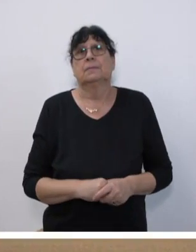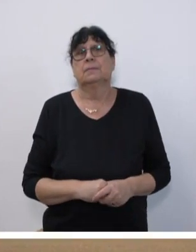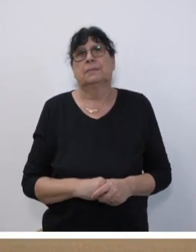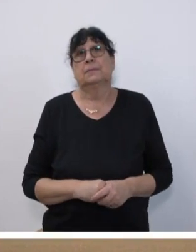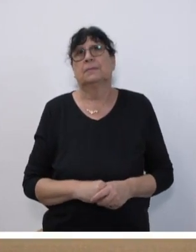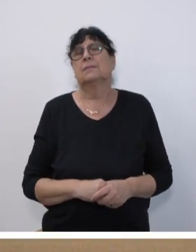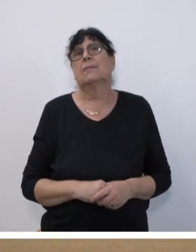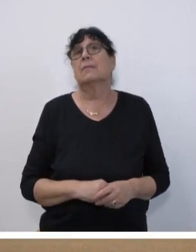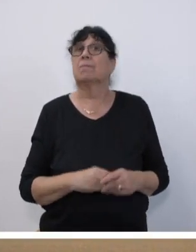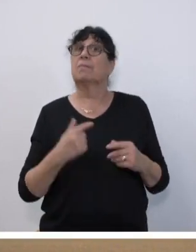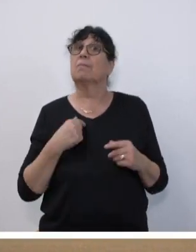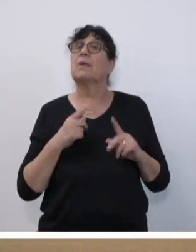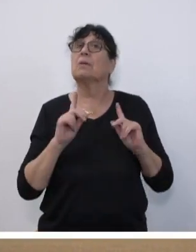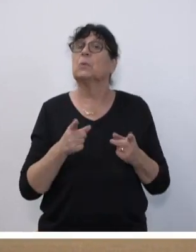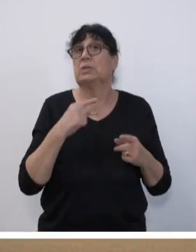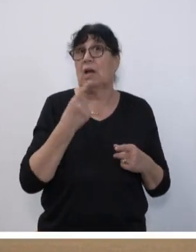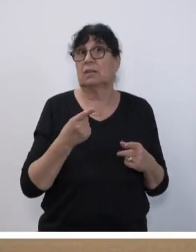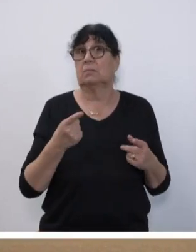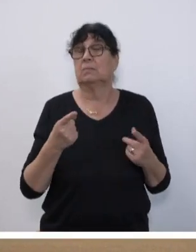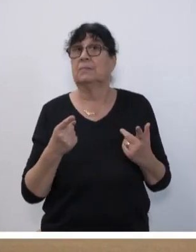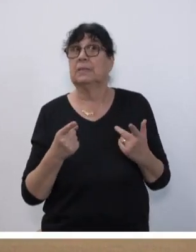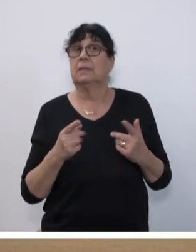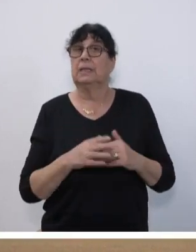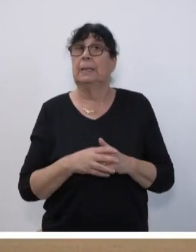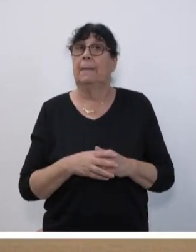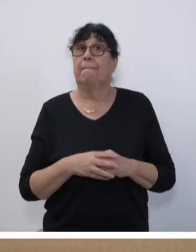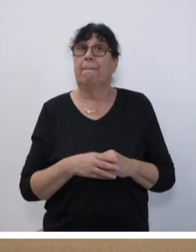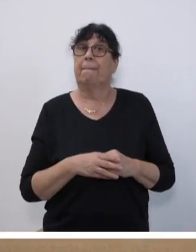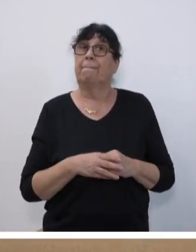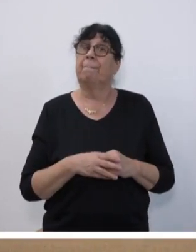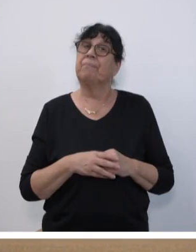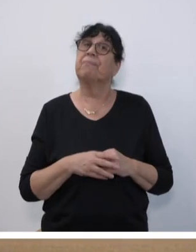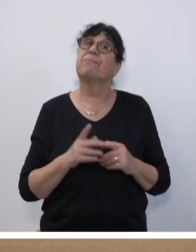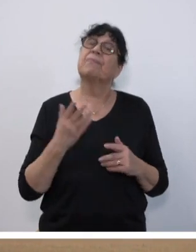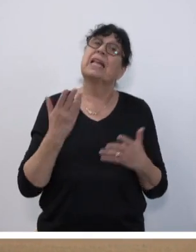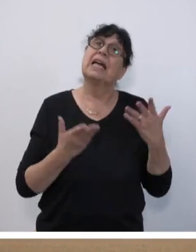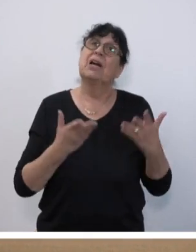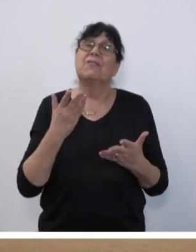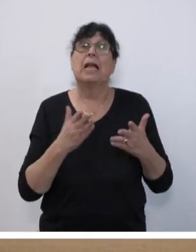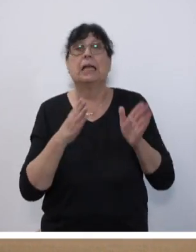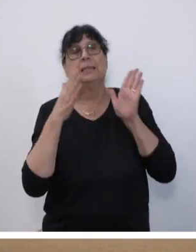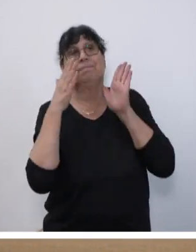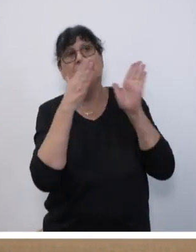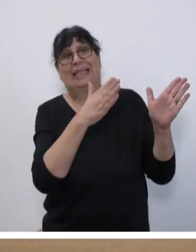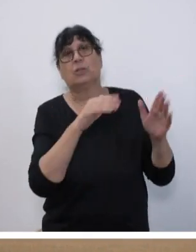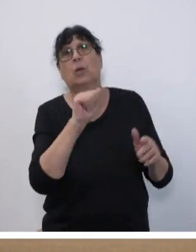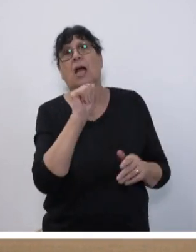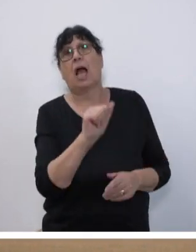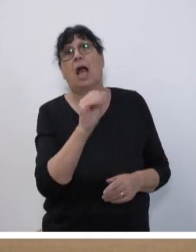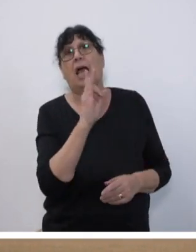Ich muss aber auch sagen, und das muss man vielleicht Richtung AfD noch mal erklären.